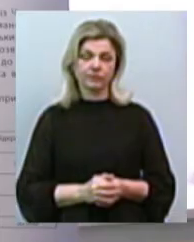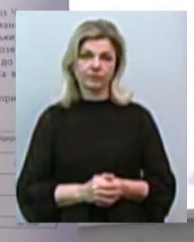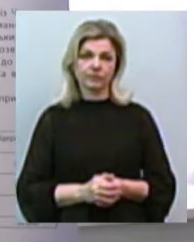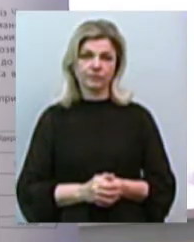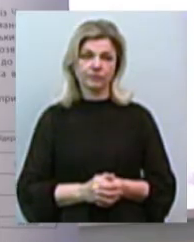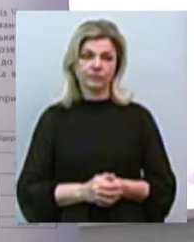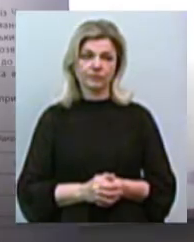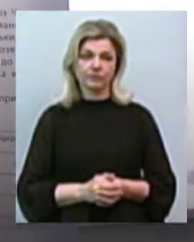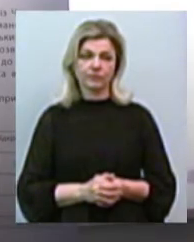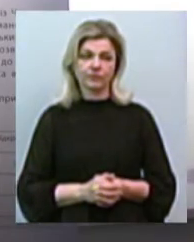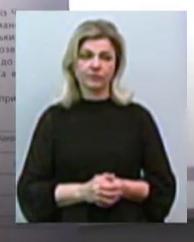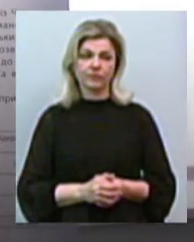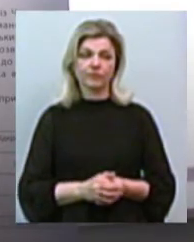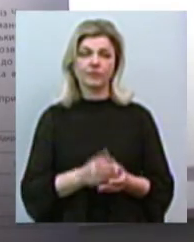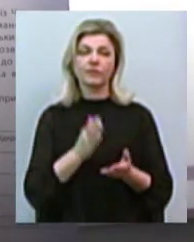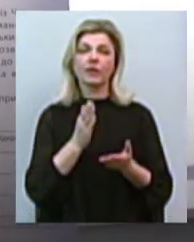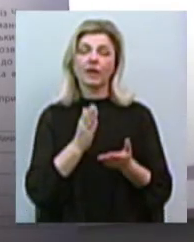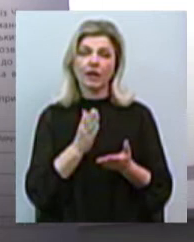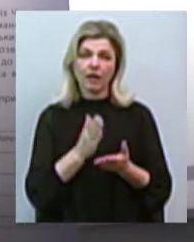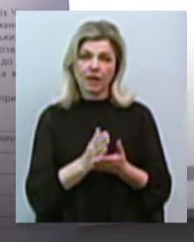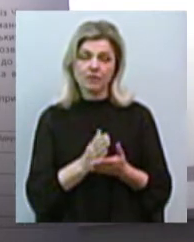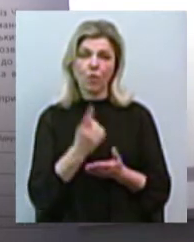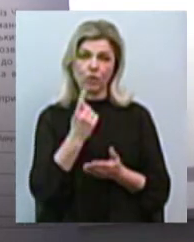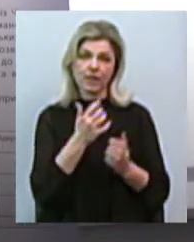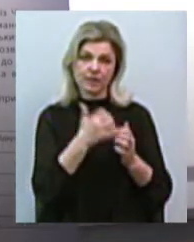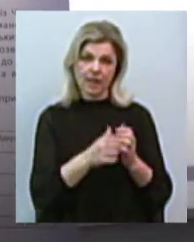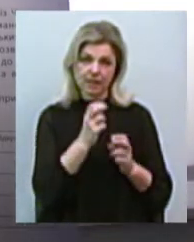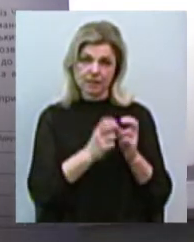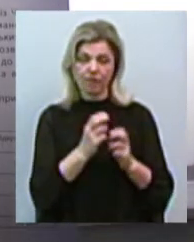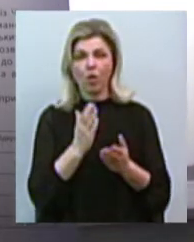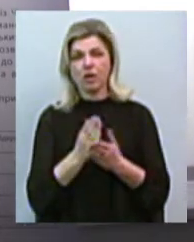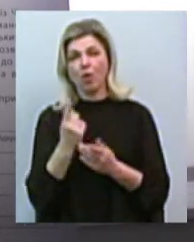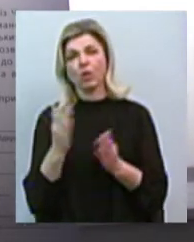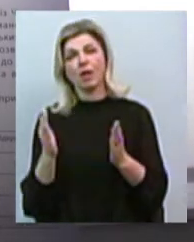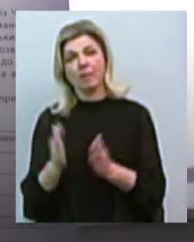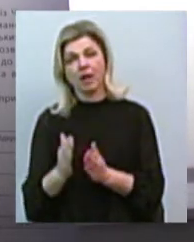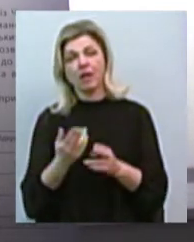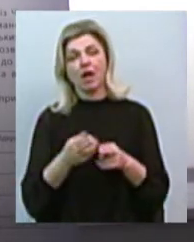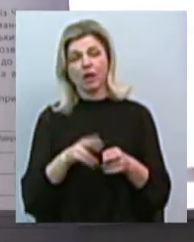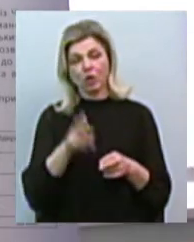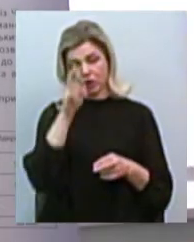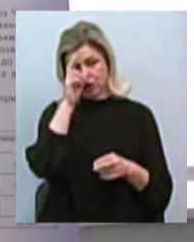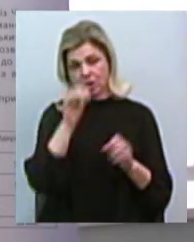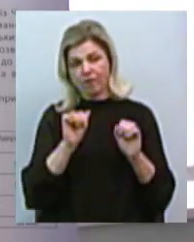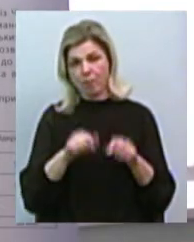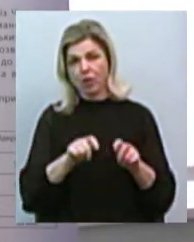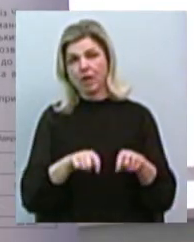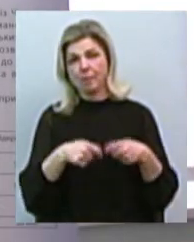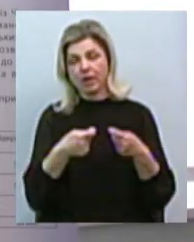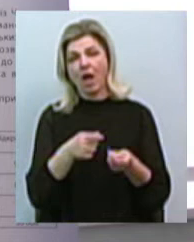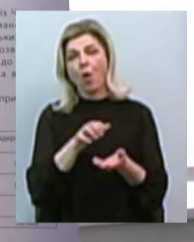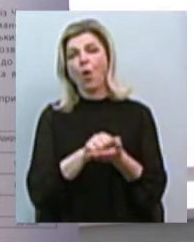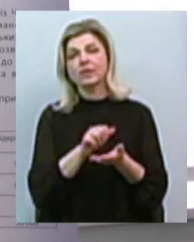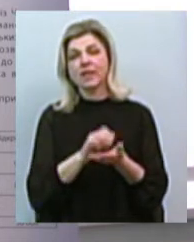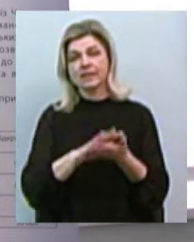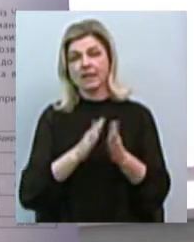Є один середній завод, один маленький, морський порт України, який держава готова передати в концесію. Тобто він залишається в державній